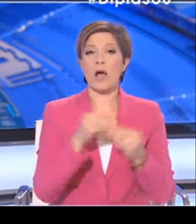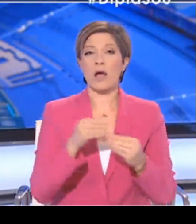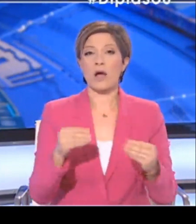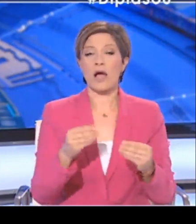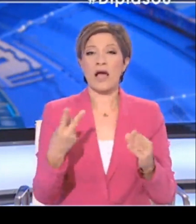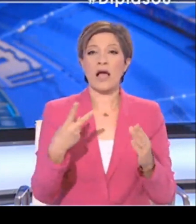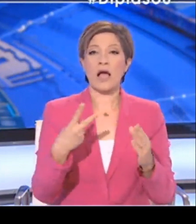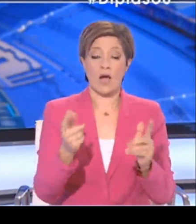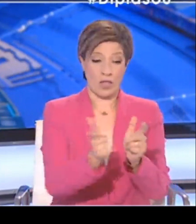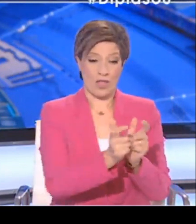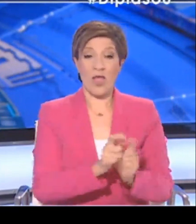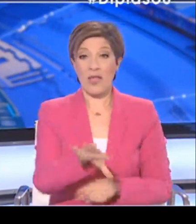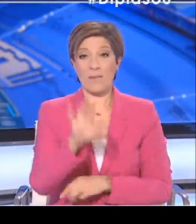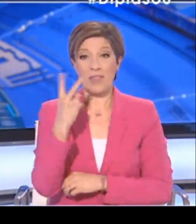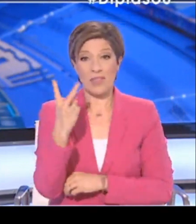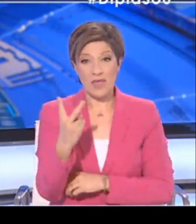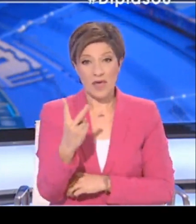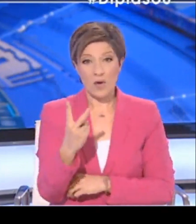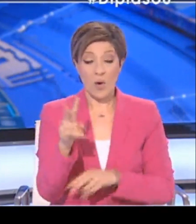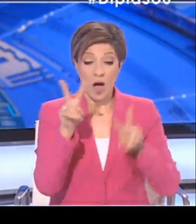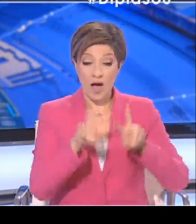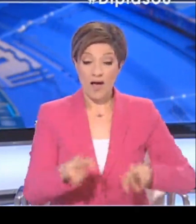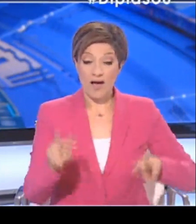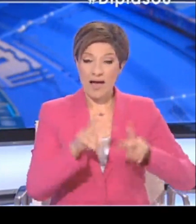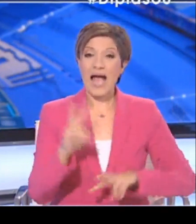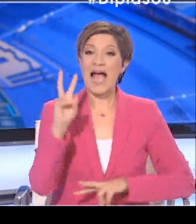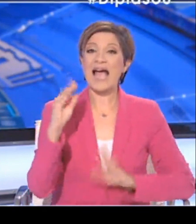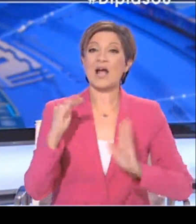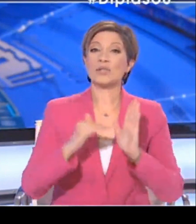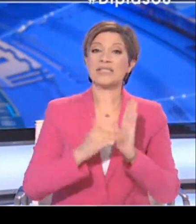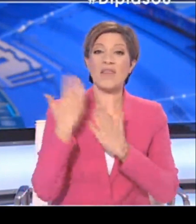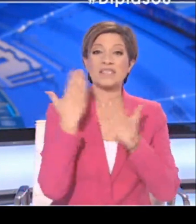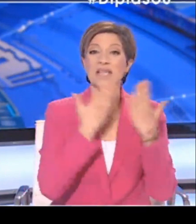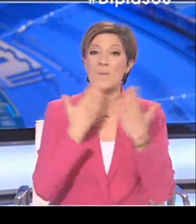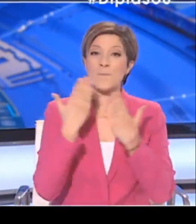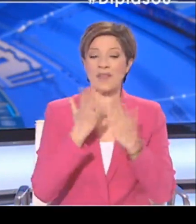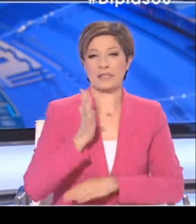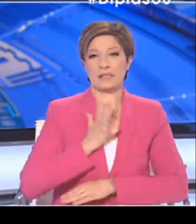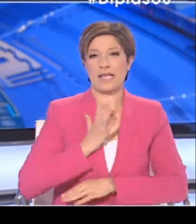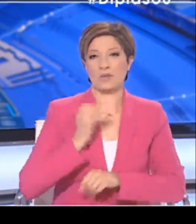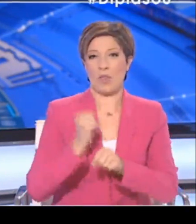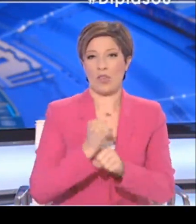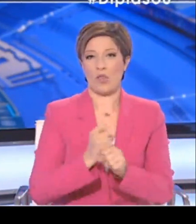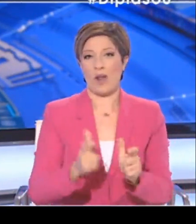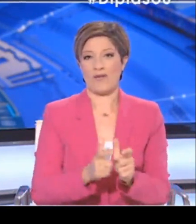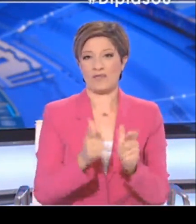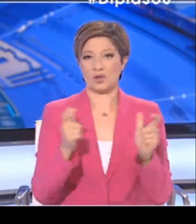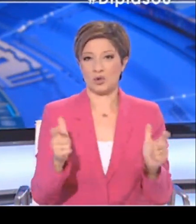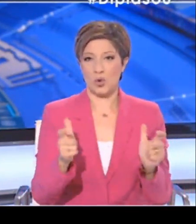από δύο δείγματα. Και από τον έλεγχο 20.000 μαθητών και προσωπικού σχολικών μονάδων,